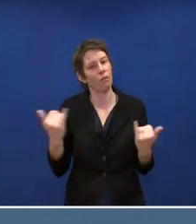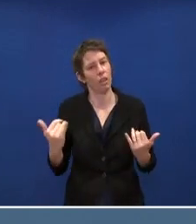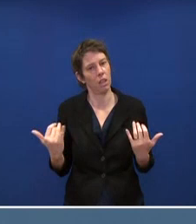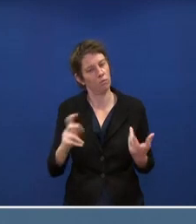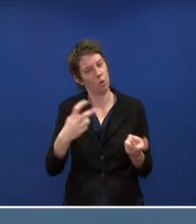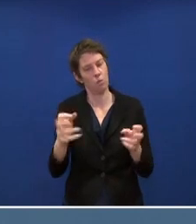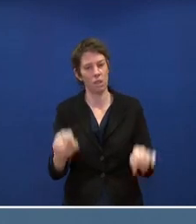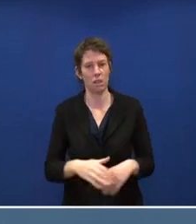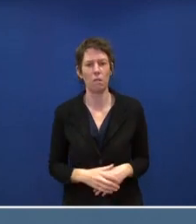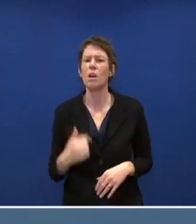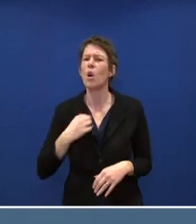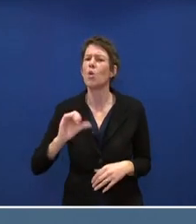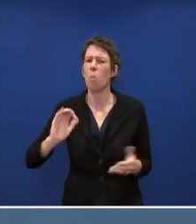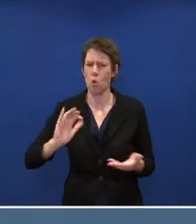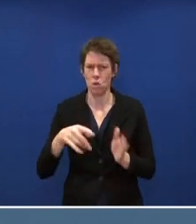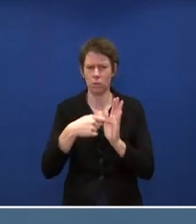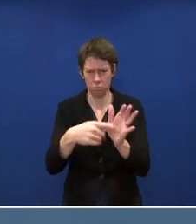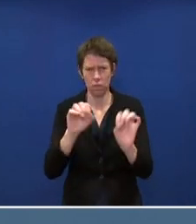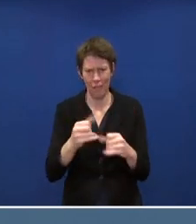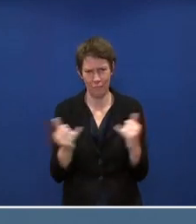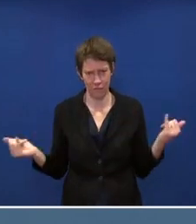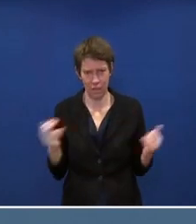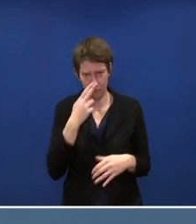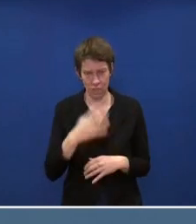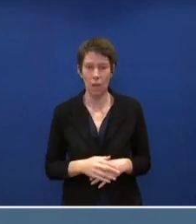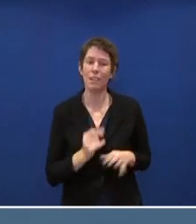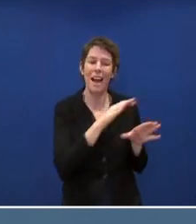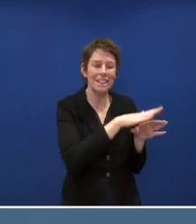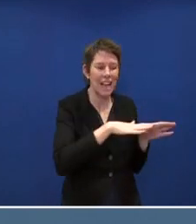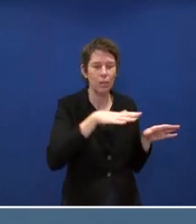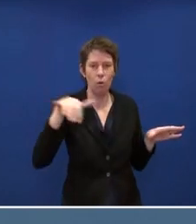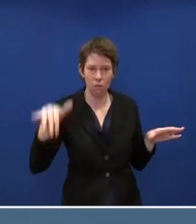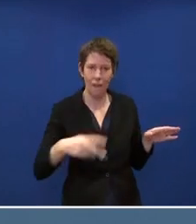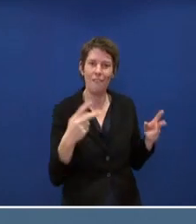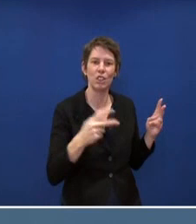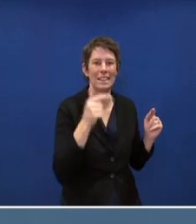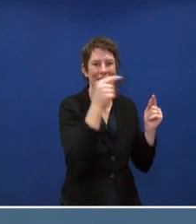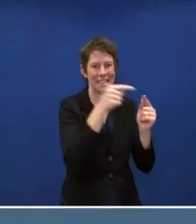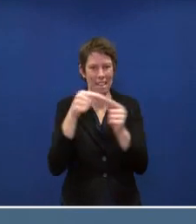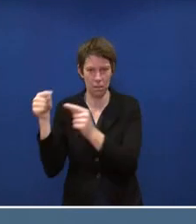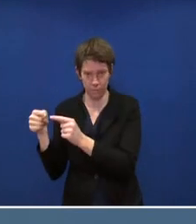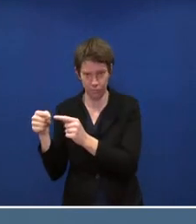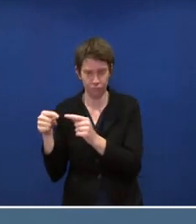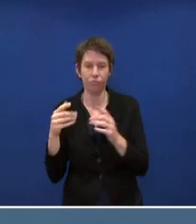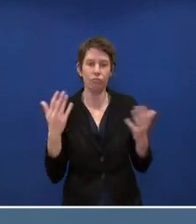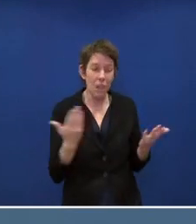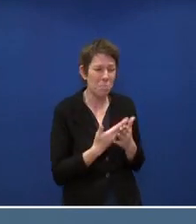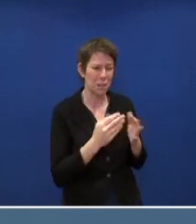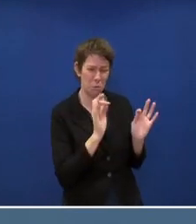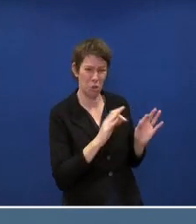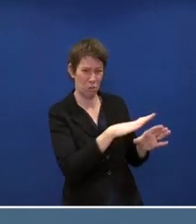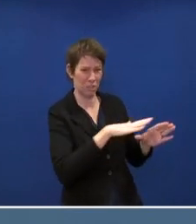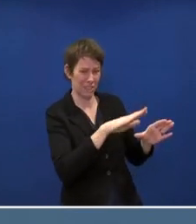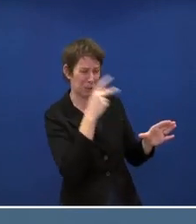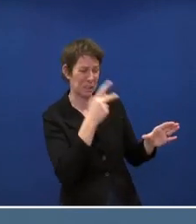kann. Ich kann es kurz noch mal skizzieren. Wir haben für die Sektoren verschiedene Ziele. Es zeichnet sich ab, dass